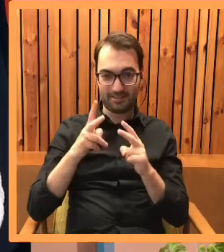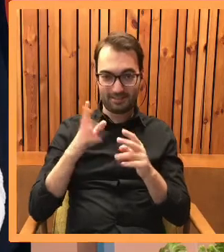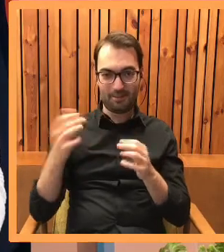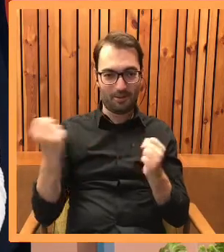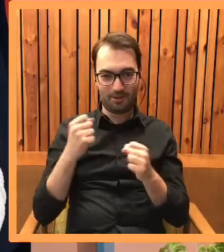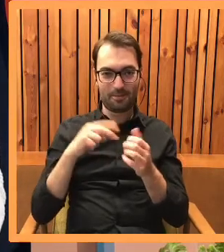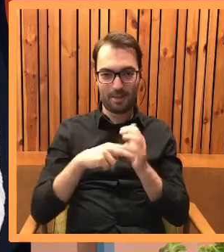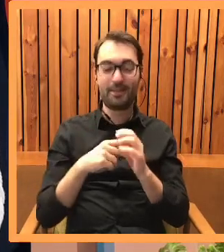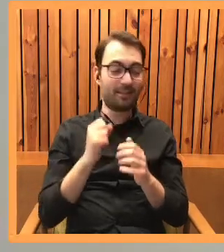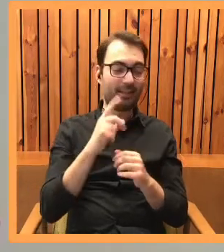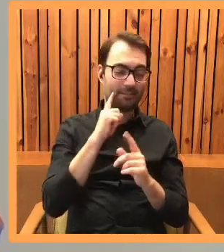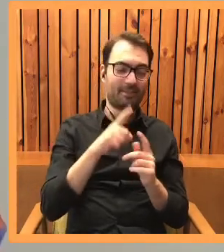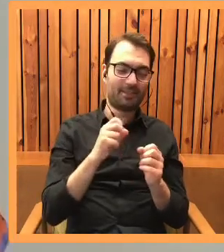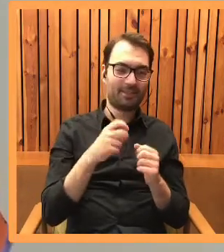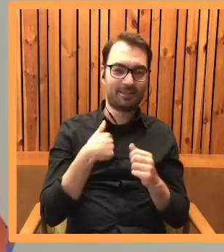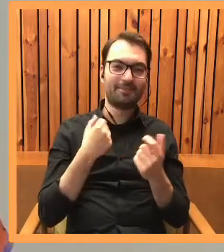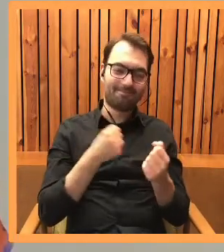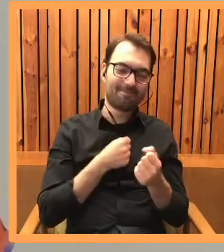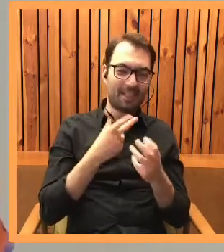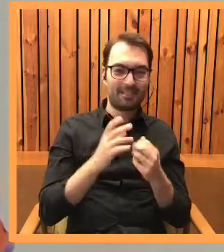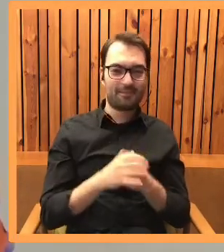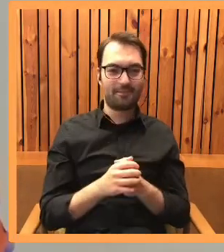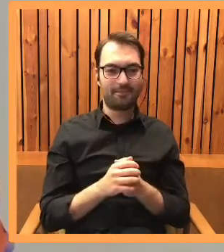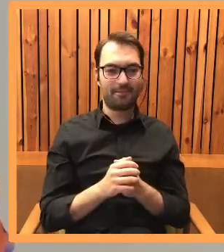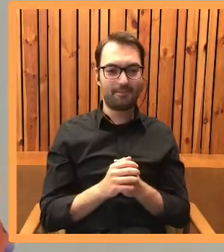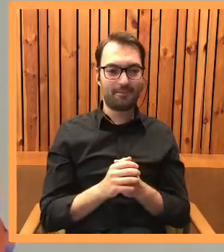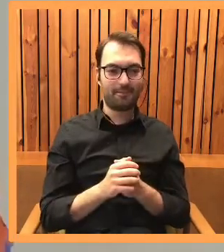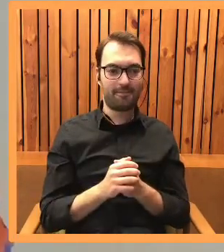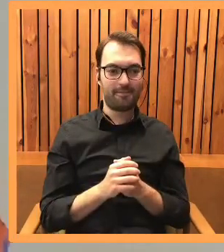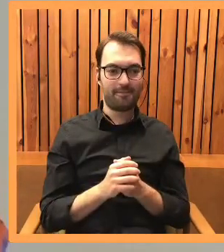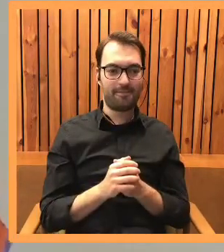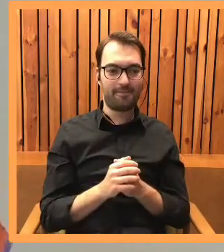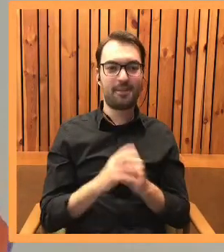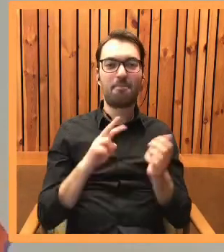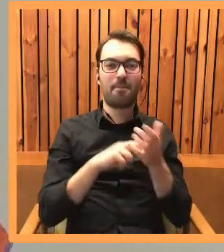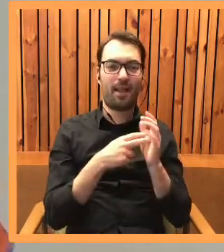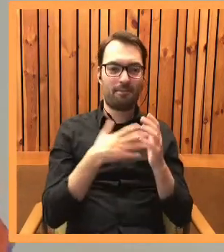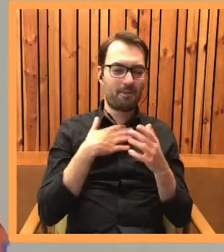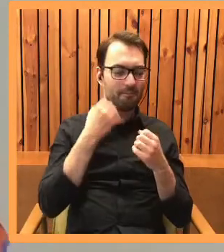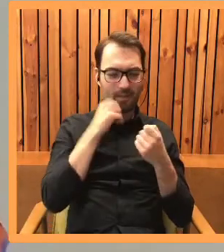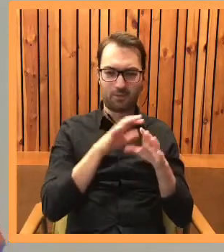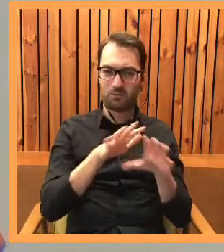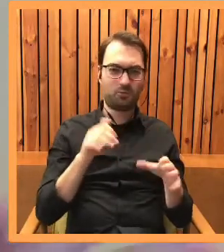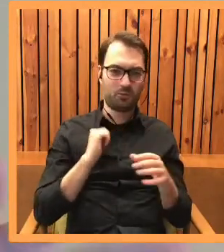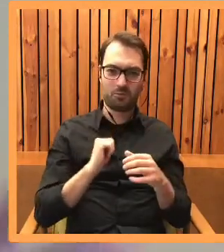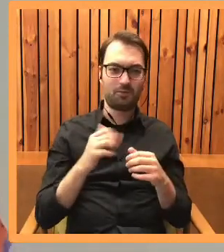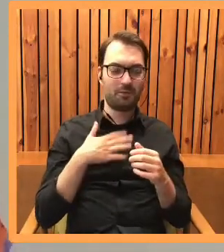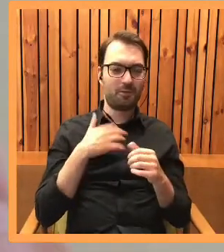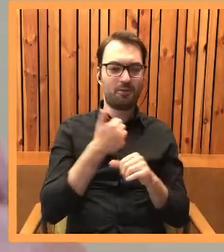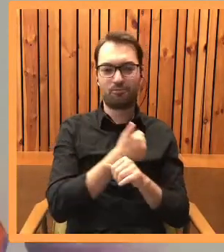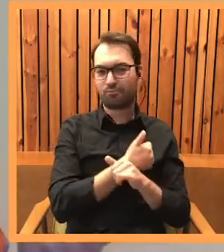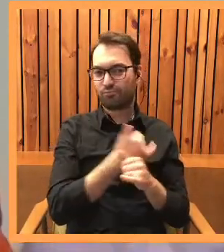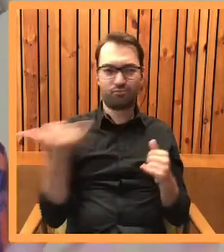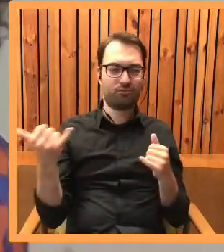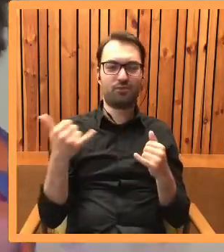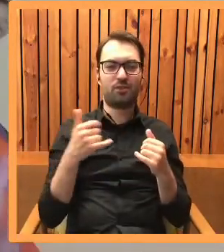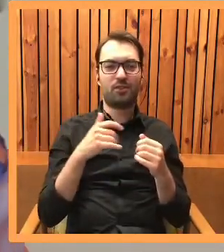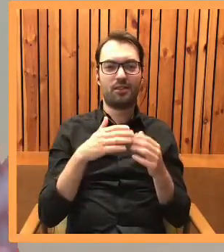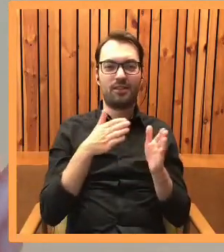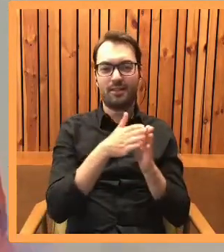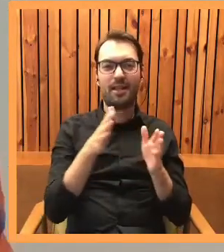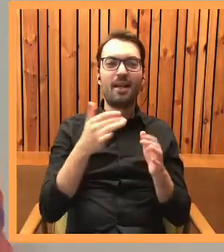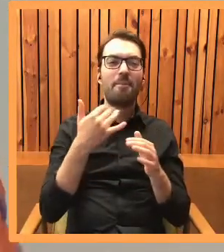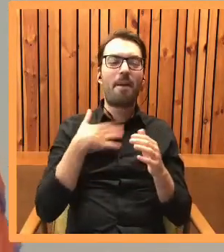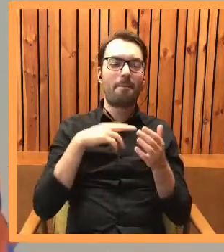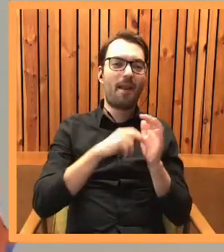Tak, tak, tak, niestety tak, ale tych planów mam też bardzo dużo. Mam różne opcje, co może pójść nie tak w